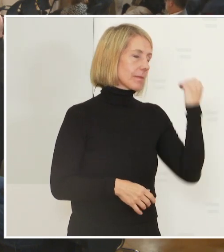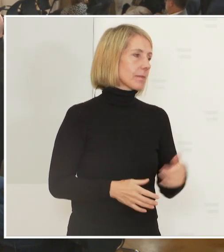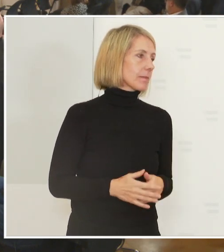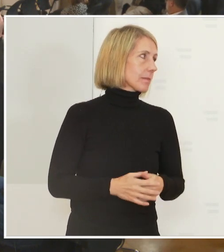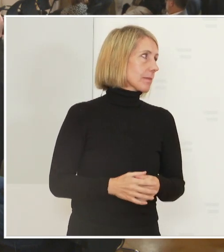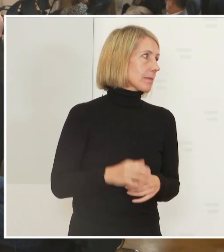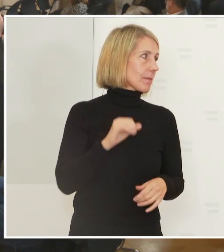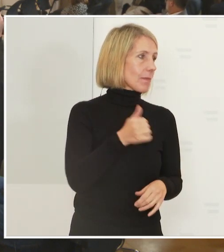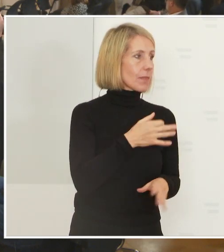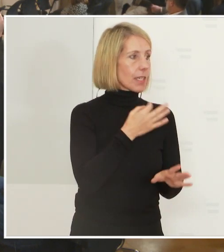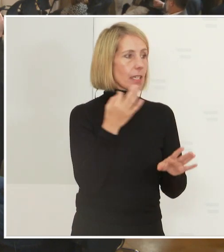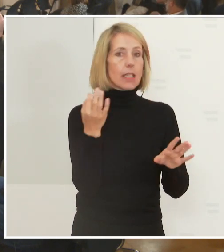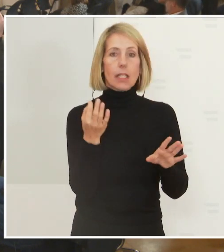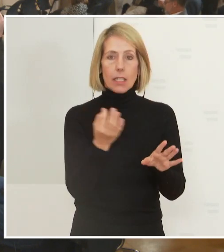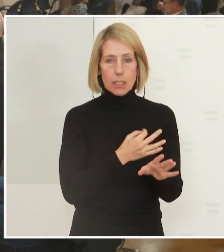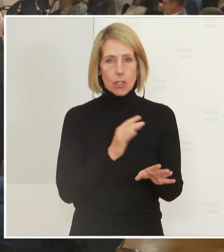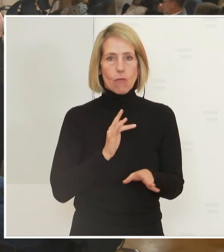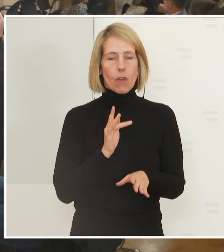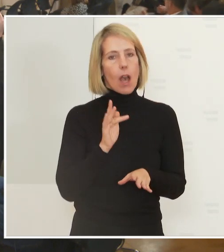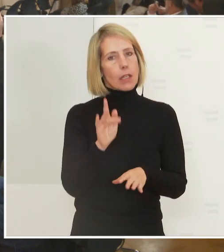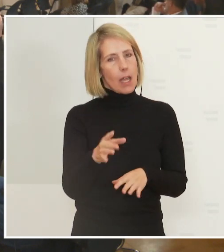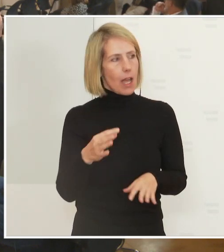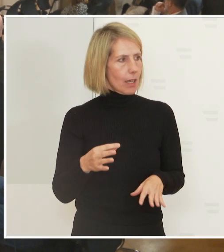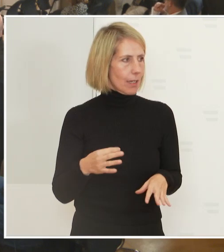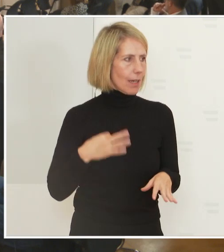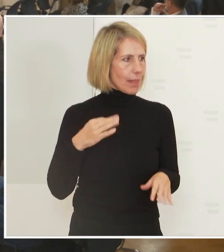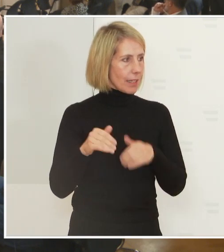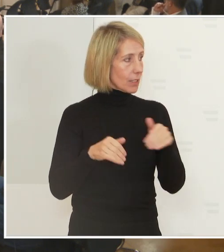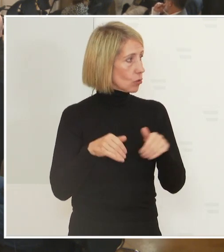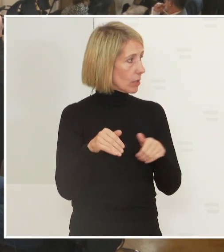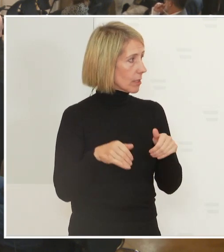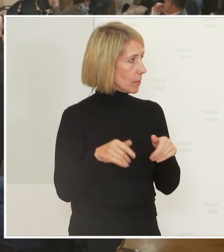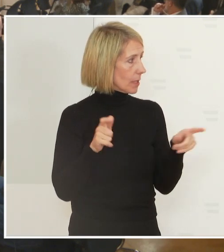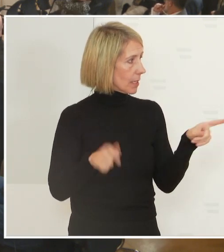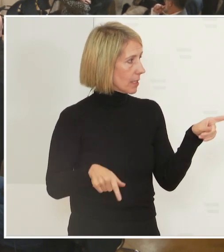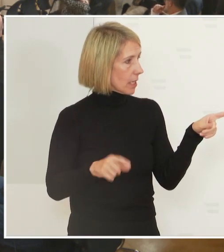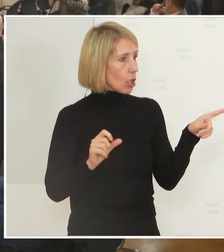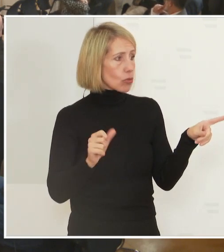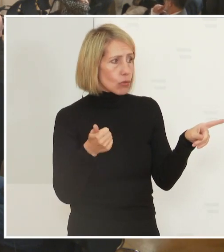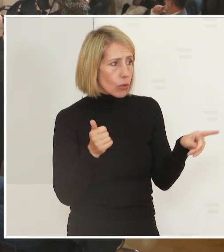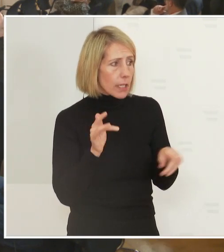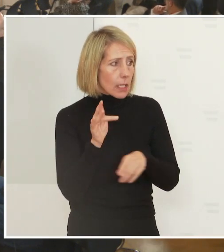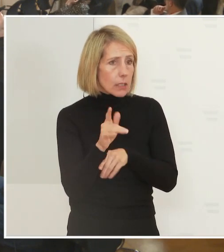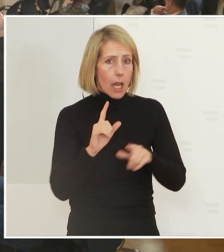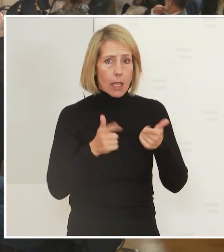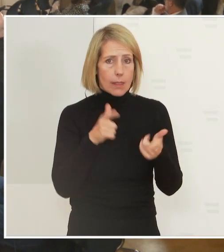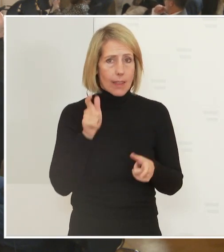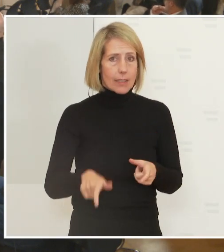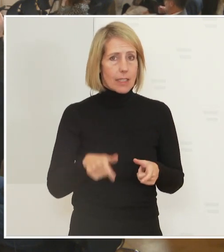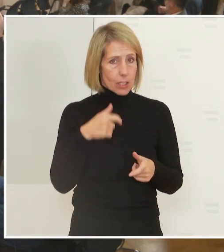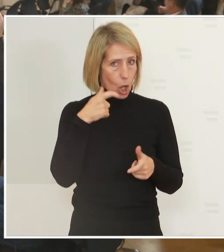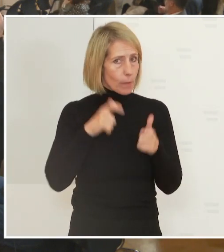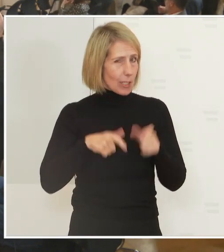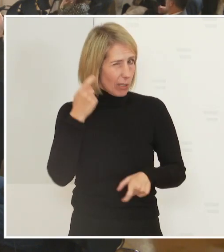In erster Linie hätte ich eine Frage an den Gesundheitsminister. Entschuldigung, können wir vielleicht zuerst die Fragen an die Landeshauptleute? habe eine Frage an die Landeshauptleute.